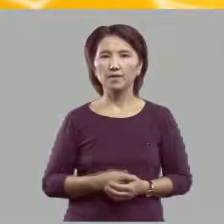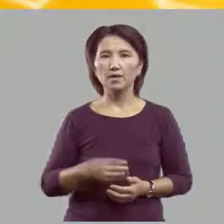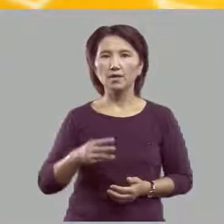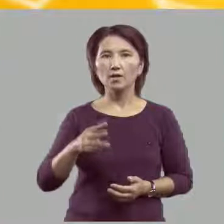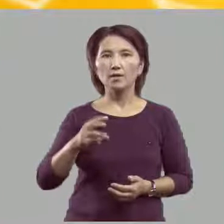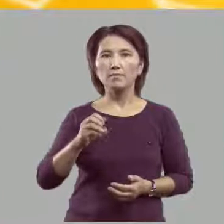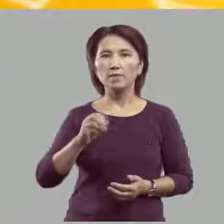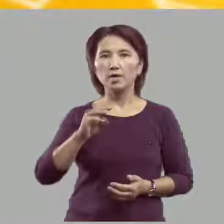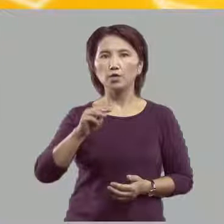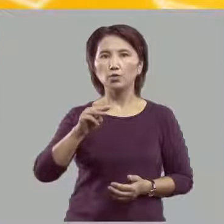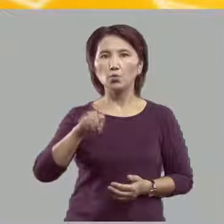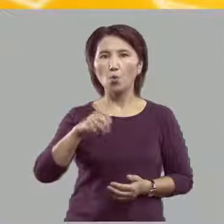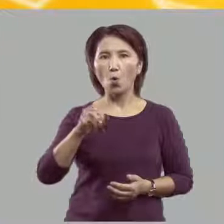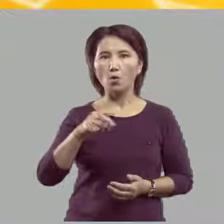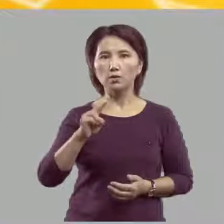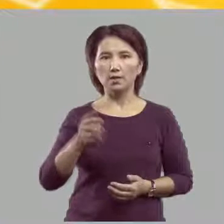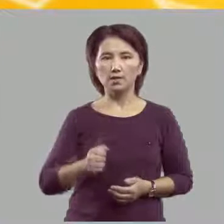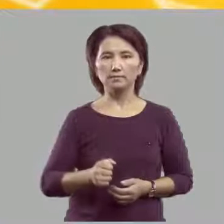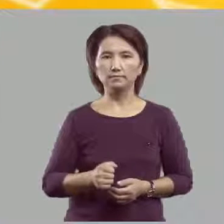Метёлка,